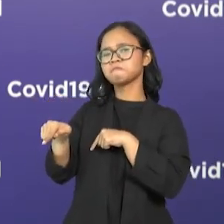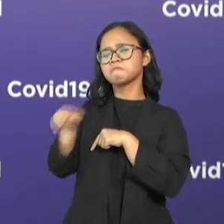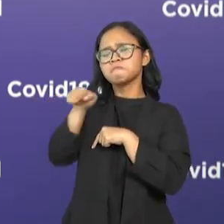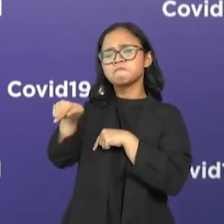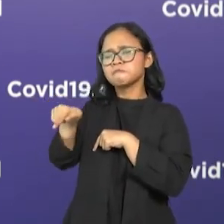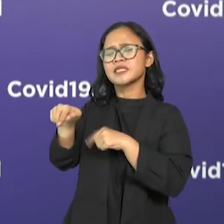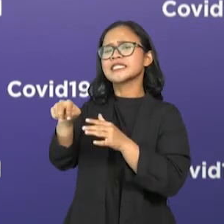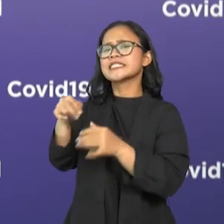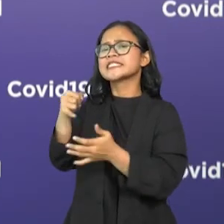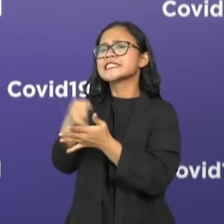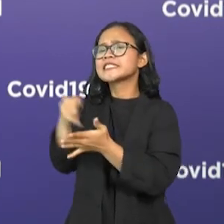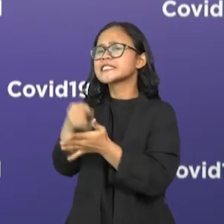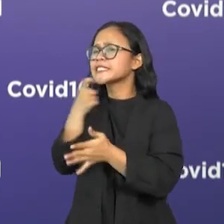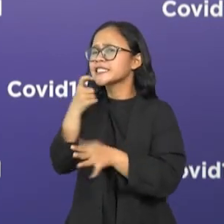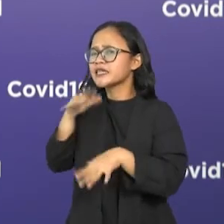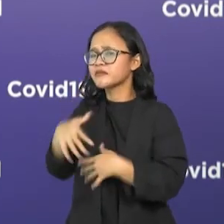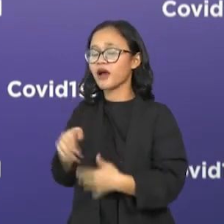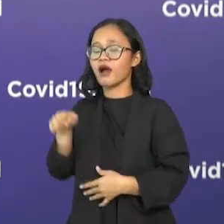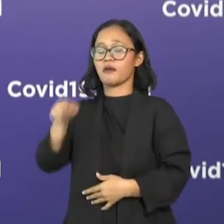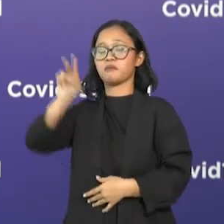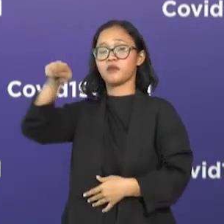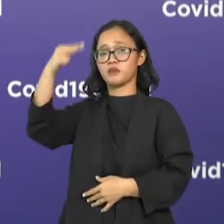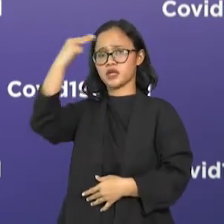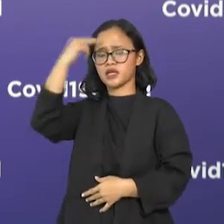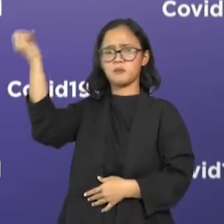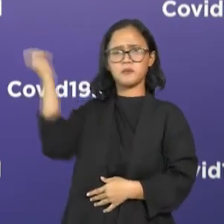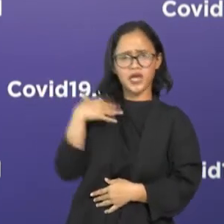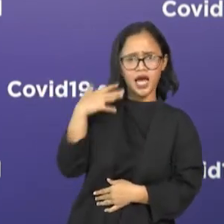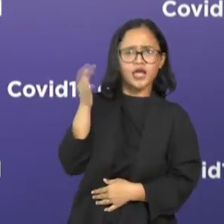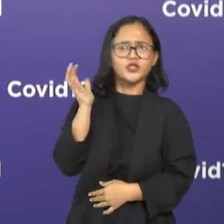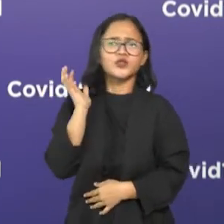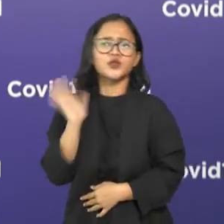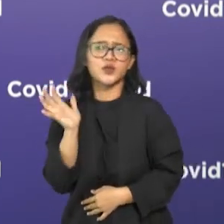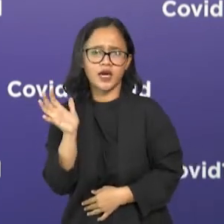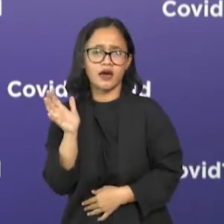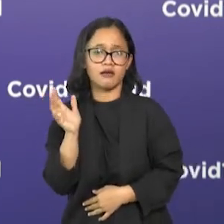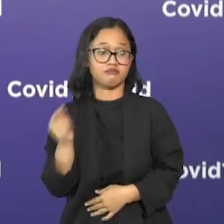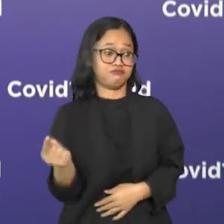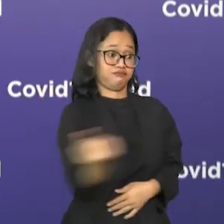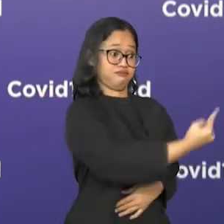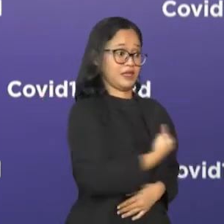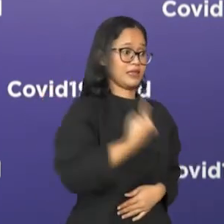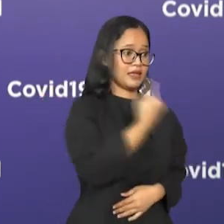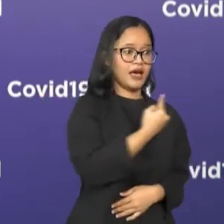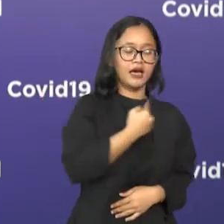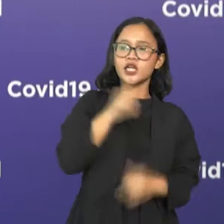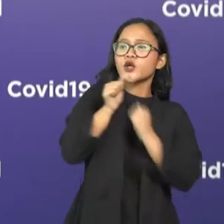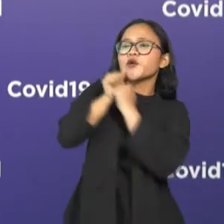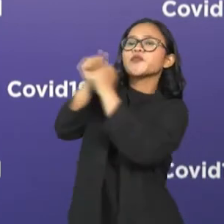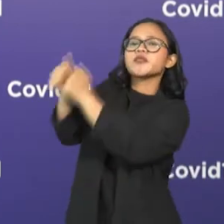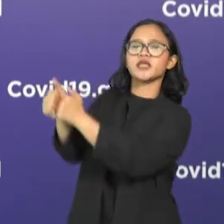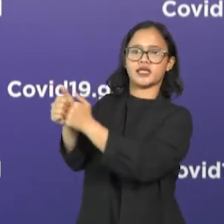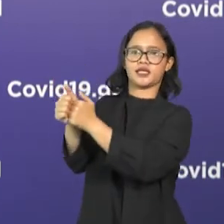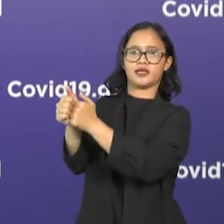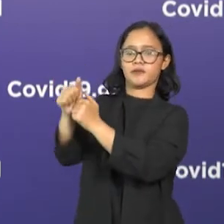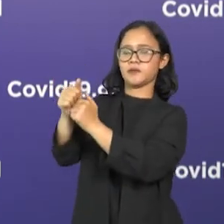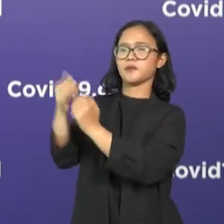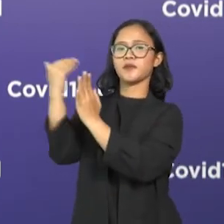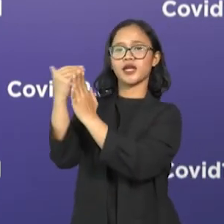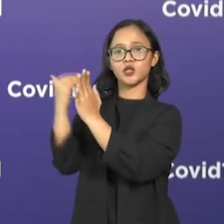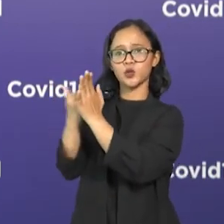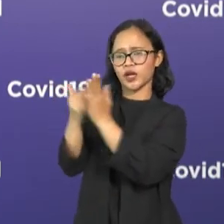menganjurkan kepada kita untuk kita tetap patuh, melakukan upaya-upaya pencegahan